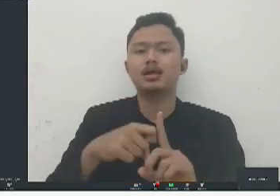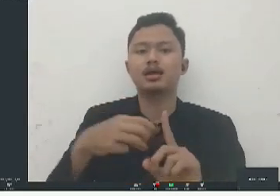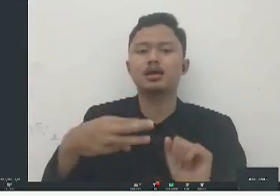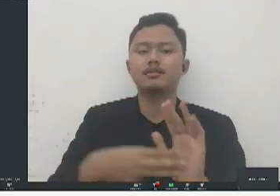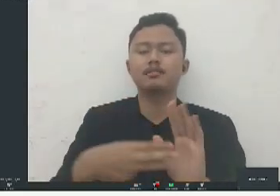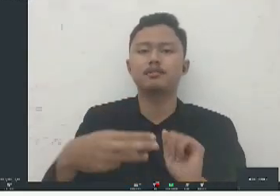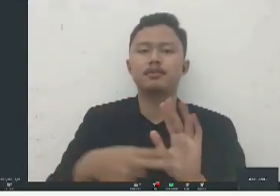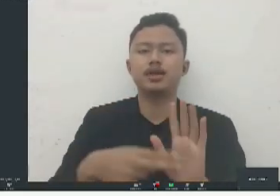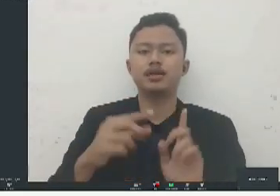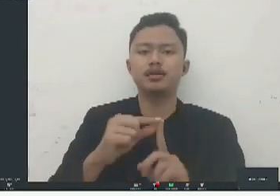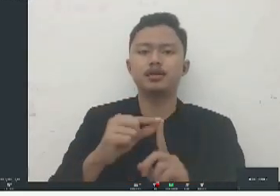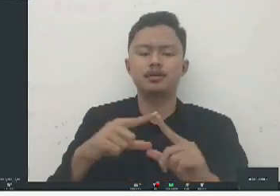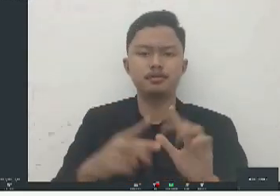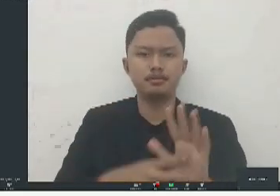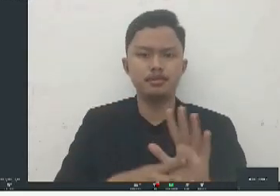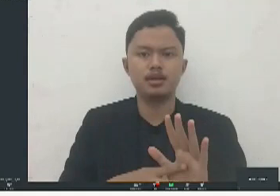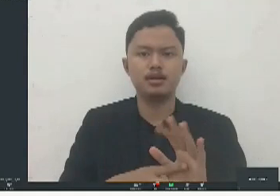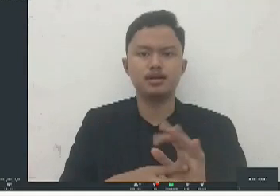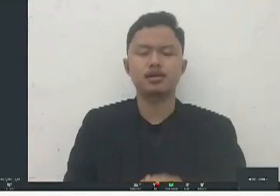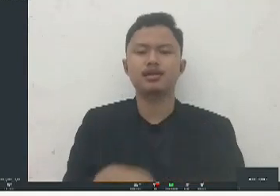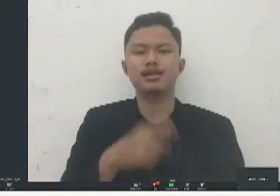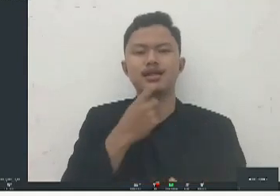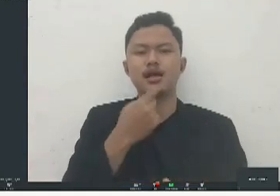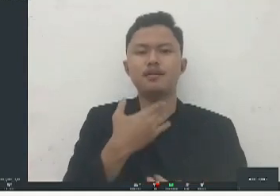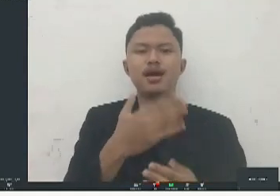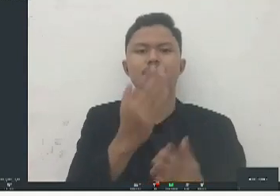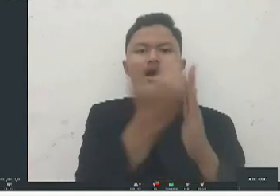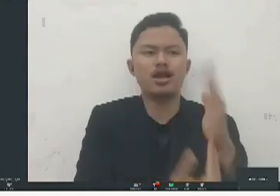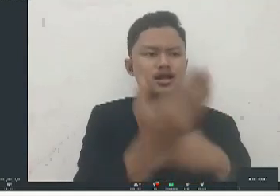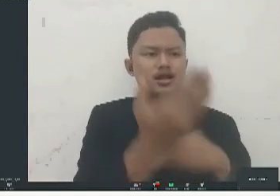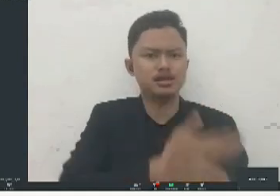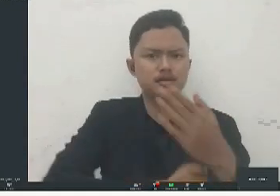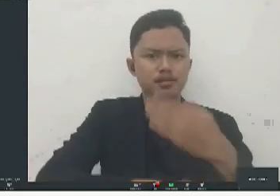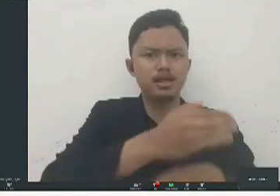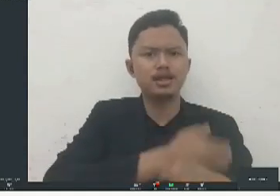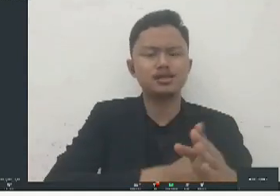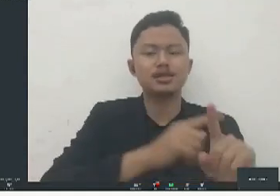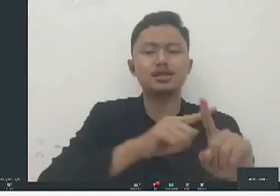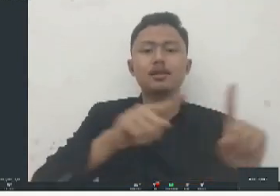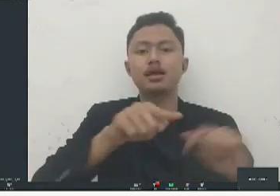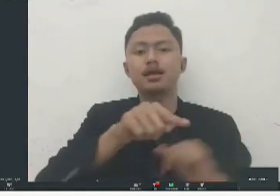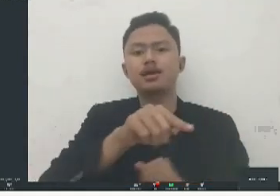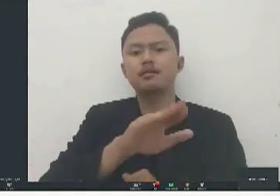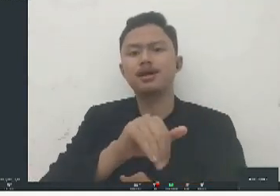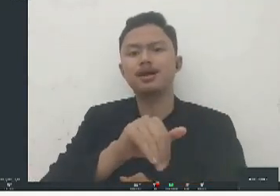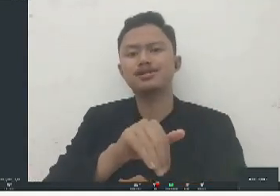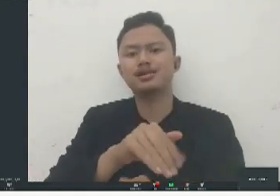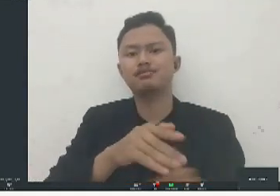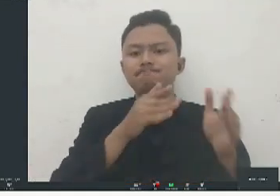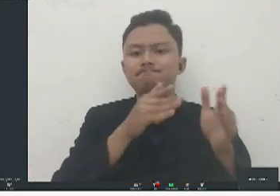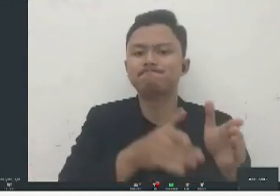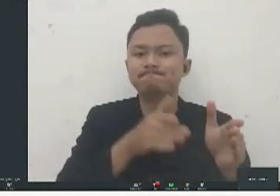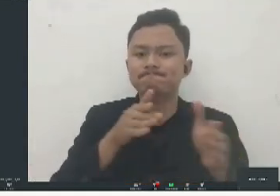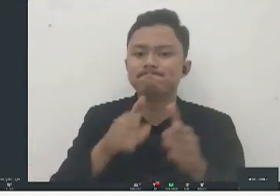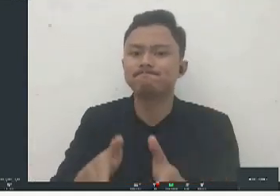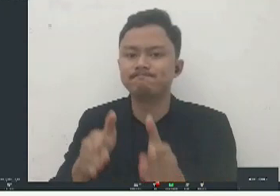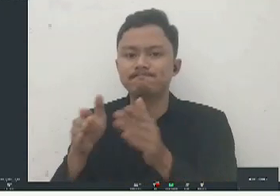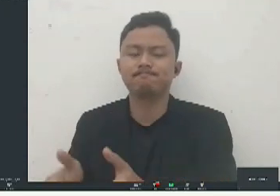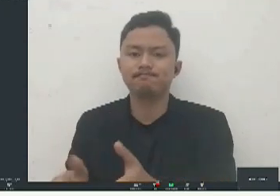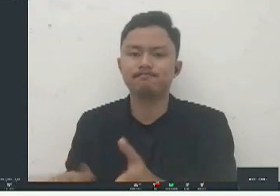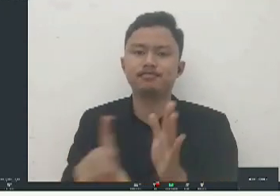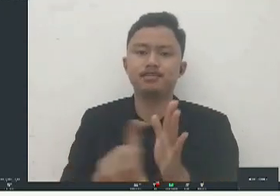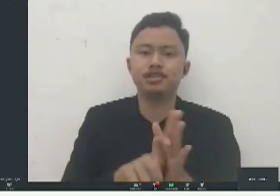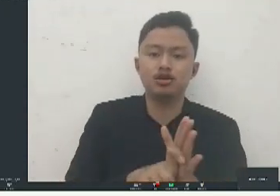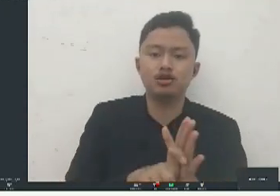aturan yang jenis disabilitas tetapi masih di spesifikan lagi gitu ya jadi kayak misalnya ada